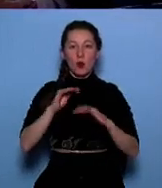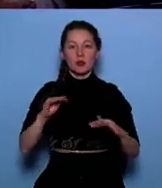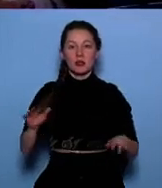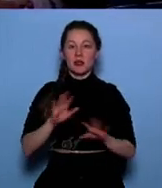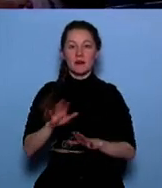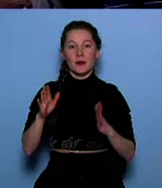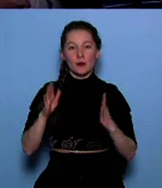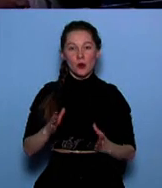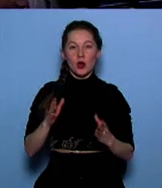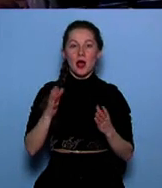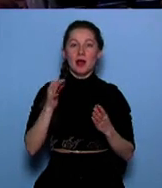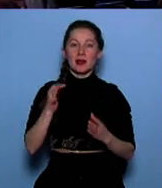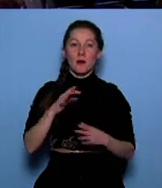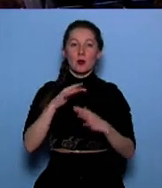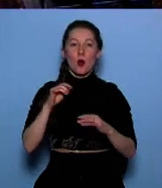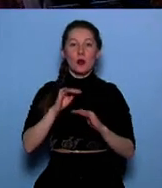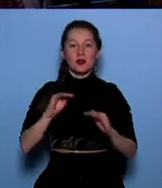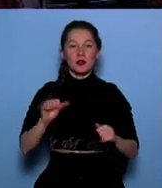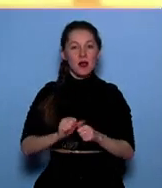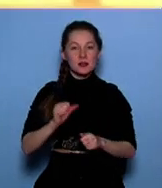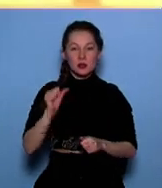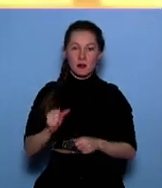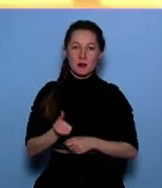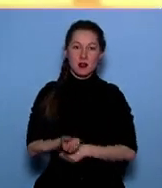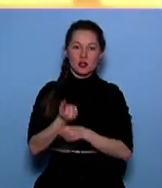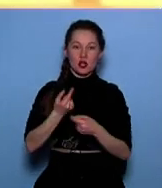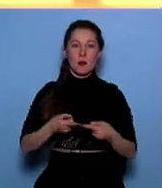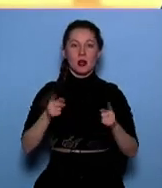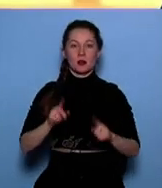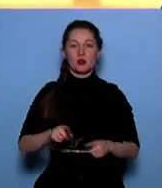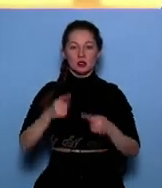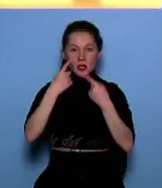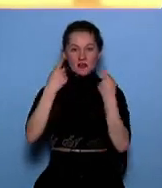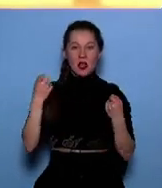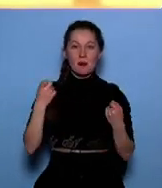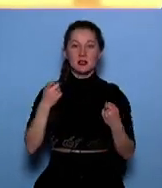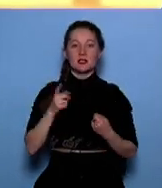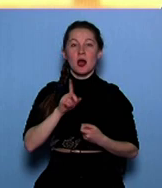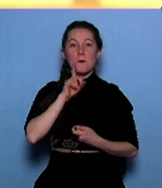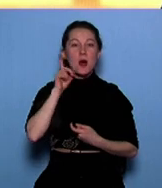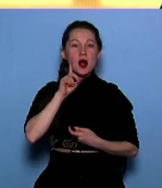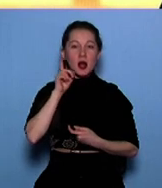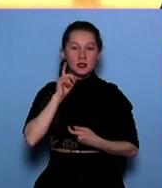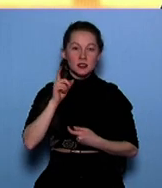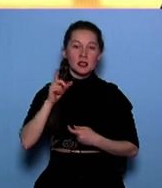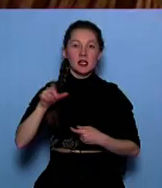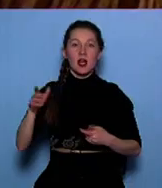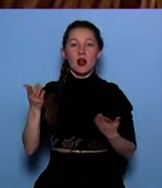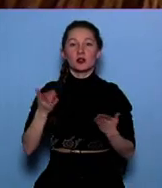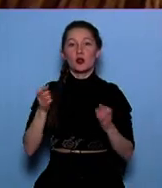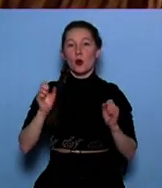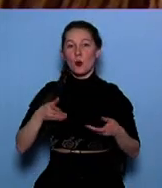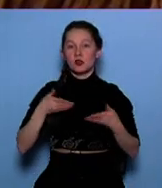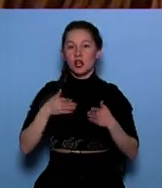именно многодетных нужно поддержать особенно. Потому что в стране, по данным статистики, количество молодых женщин репродуктивного возраста за